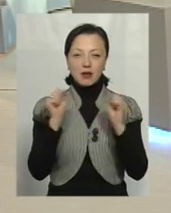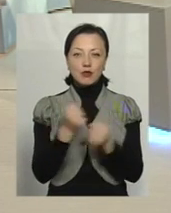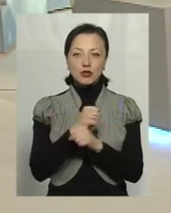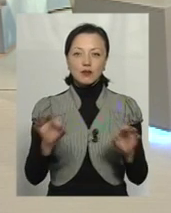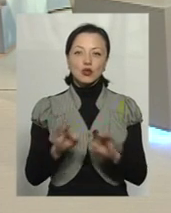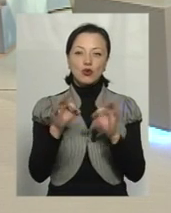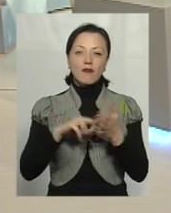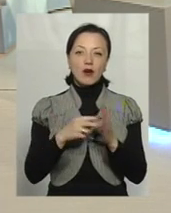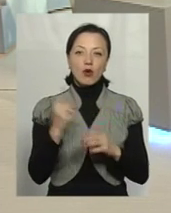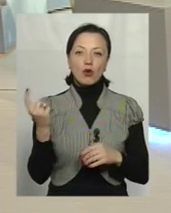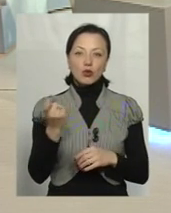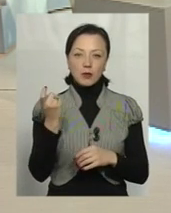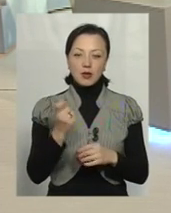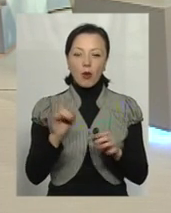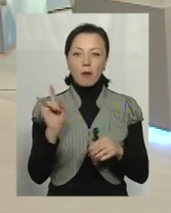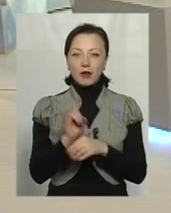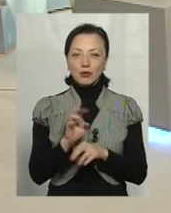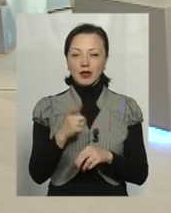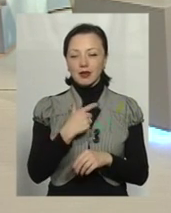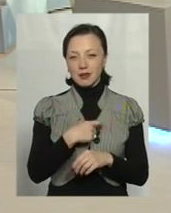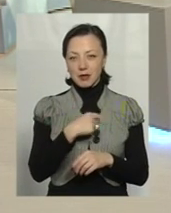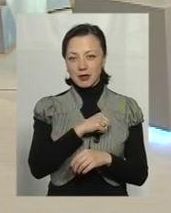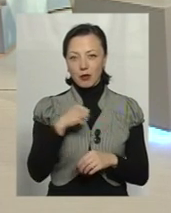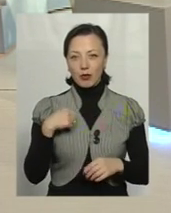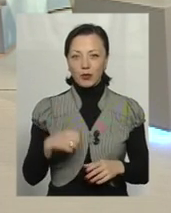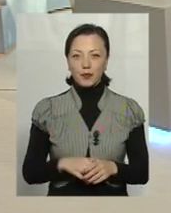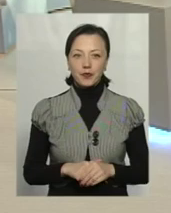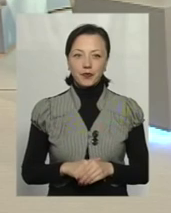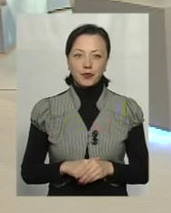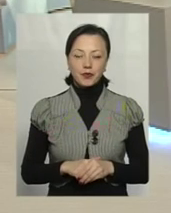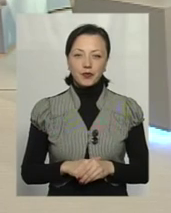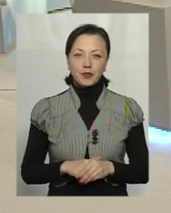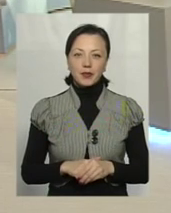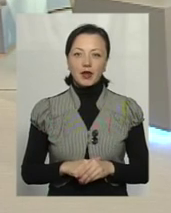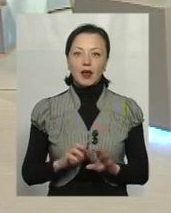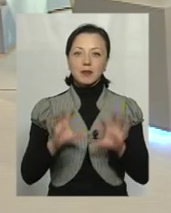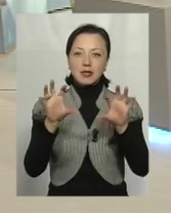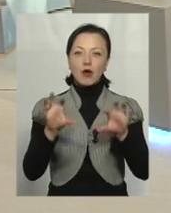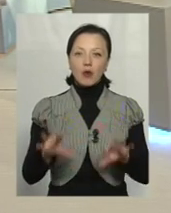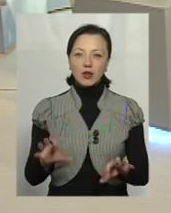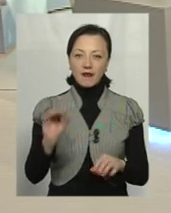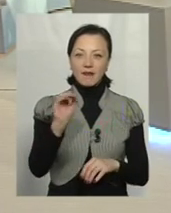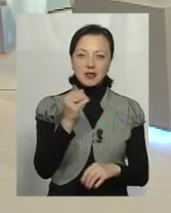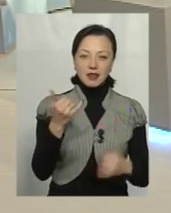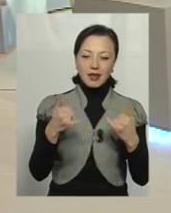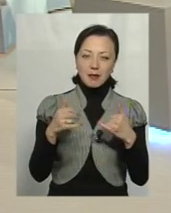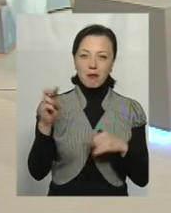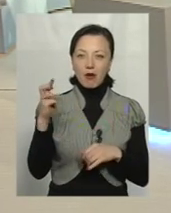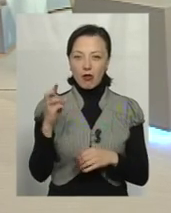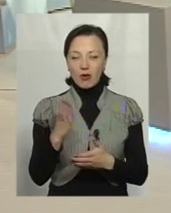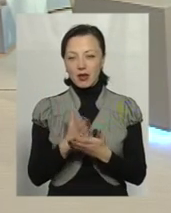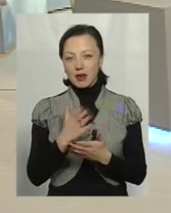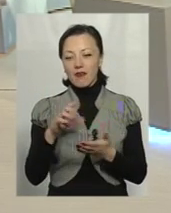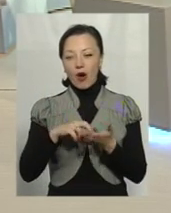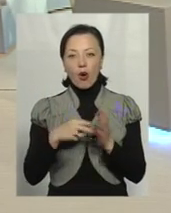нічого в економіці обманути, крім як самого себе. Як і в законі фізики, хімії, биології, в економіці є свої